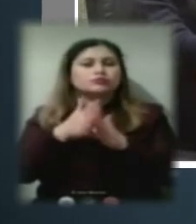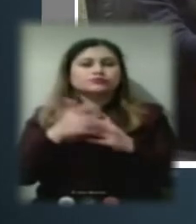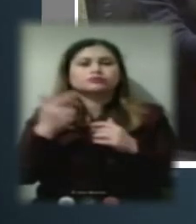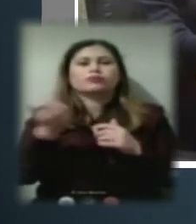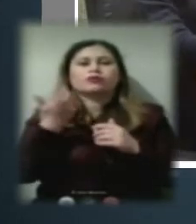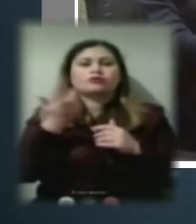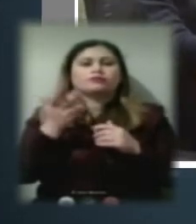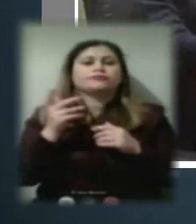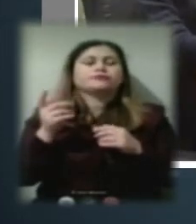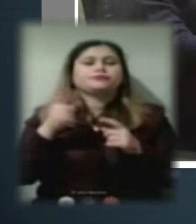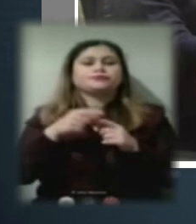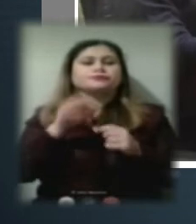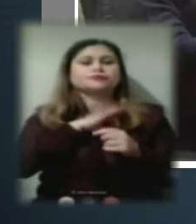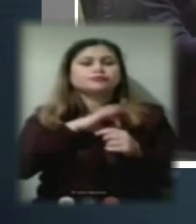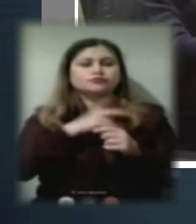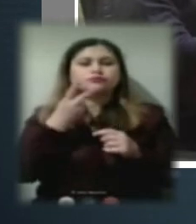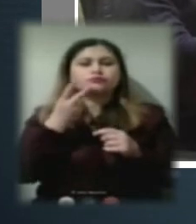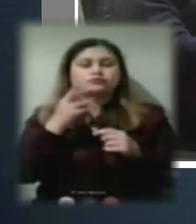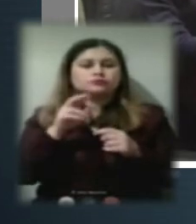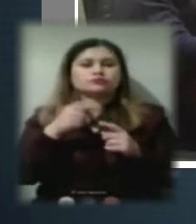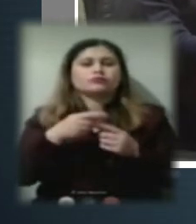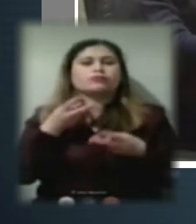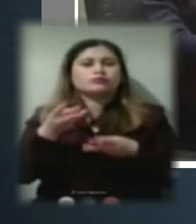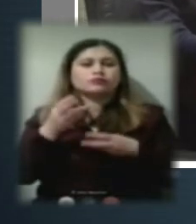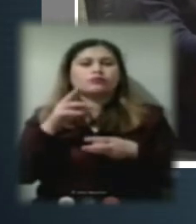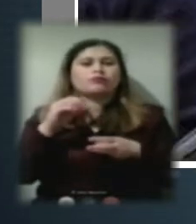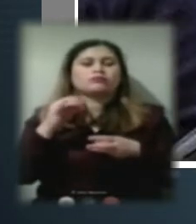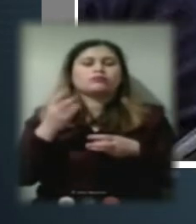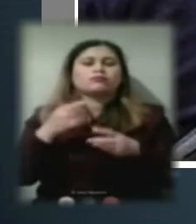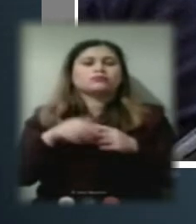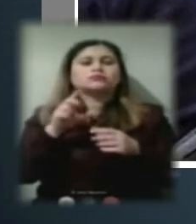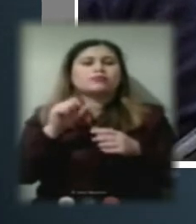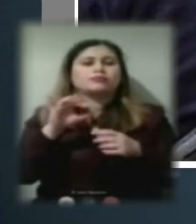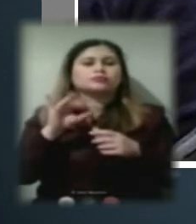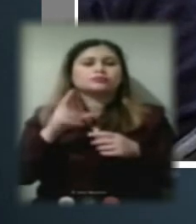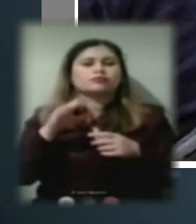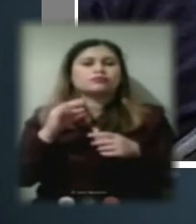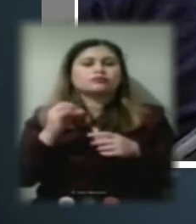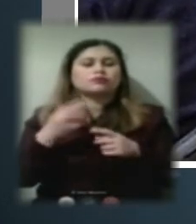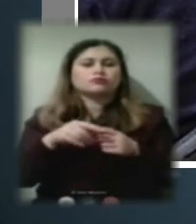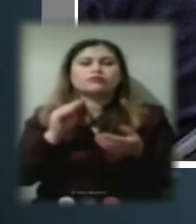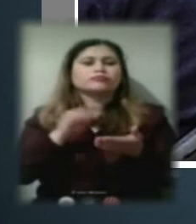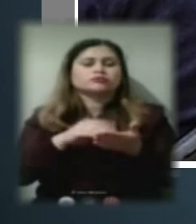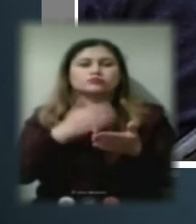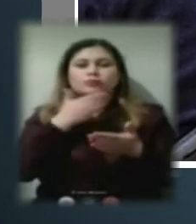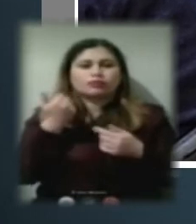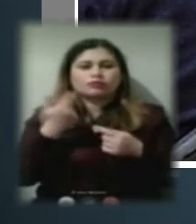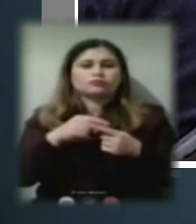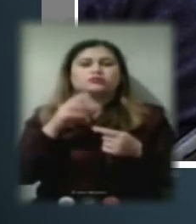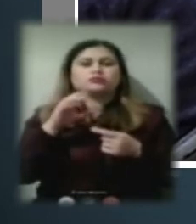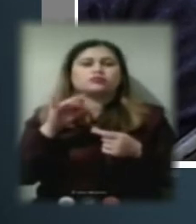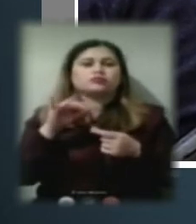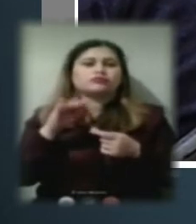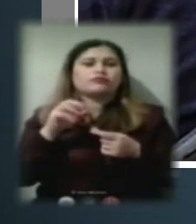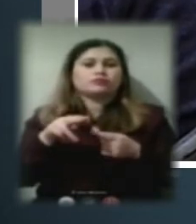використовується на розігрів котлів, на запуски котлів, він же не виставляється до споживачів. Це